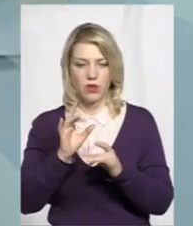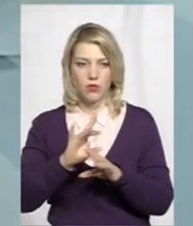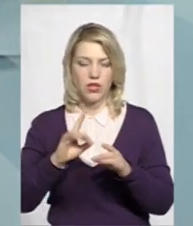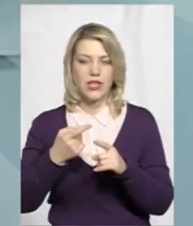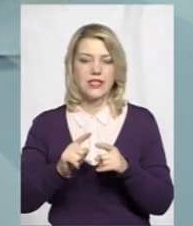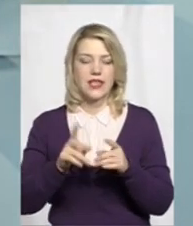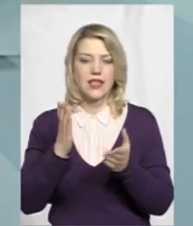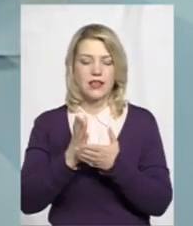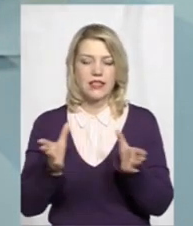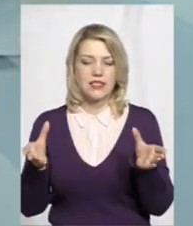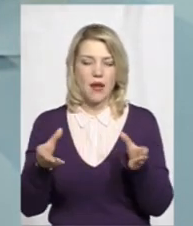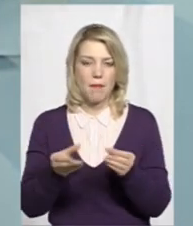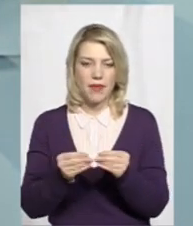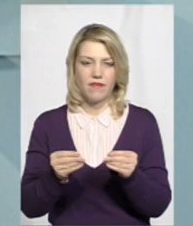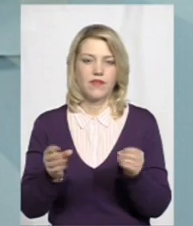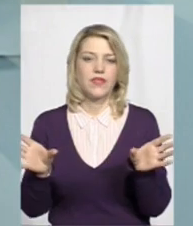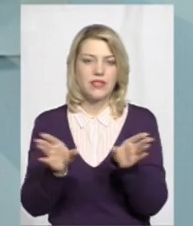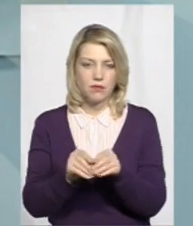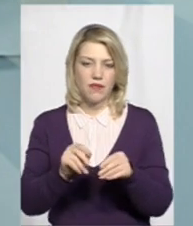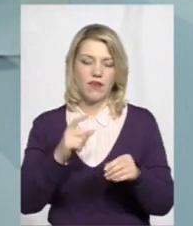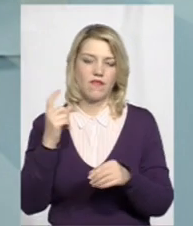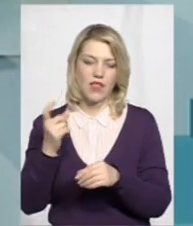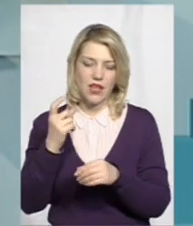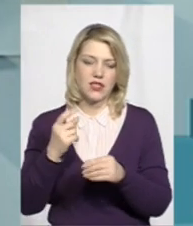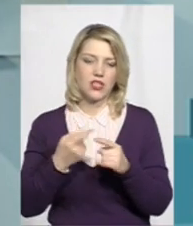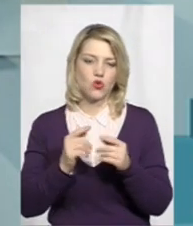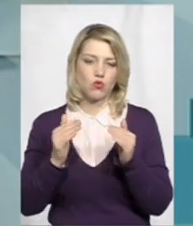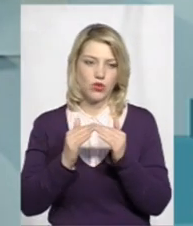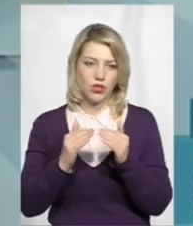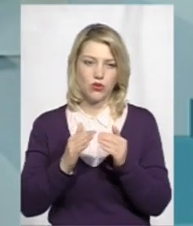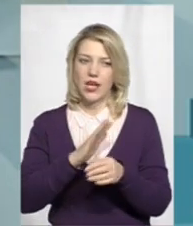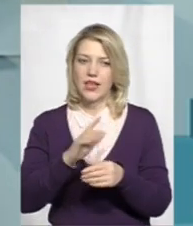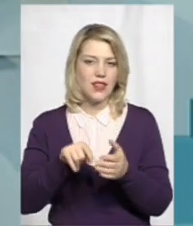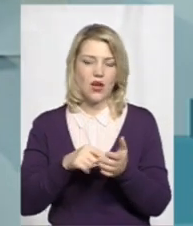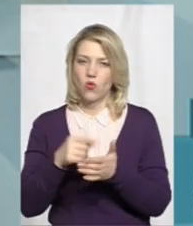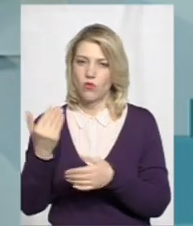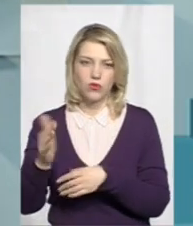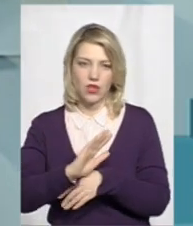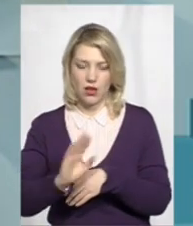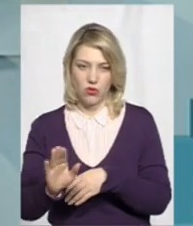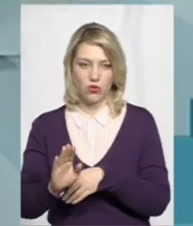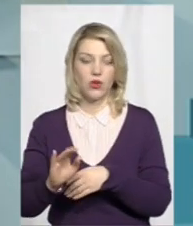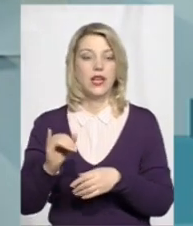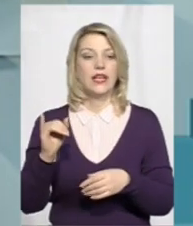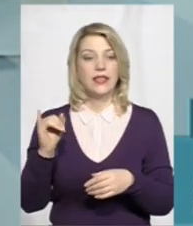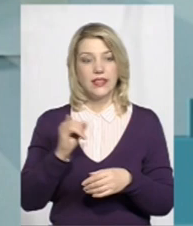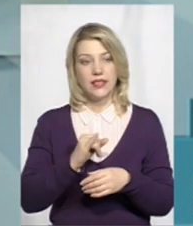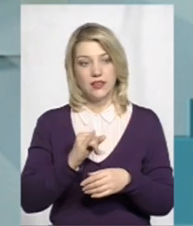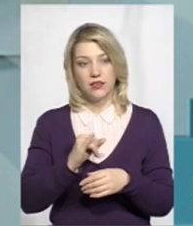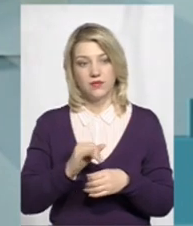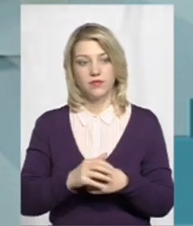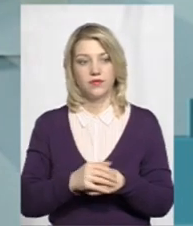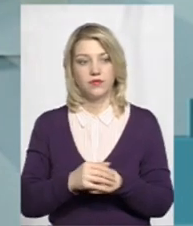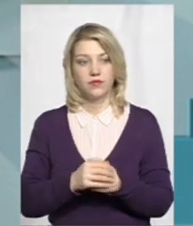співвласниками багатоквартирного будинку, і то є їх власність, а зовсім не комунальна. І як